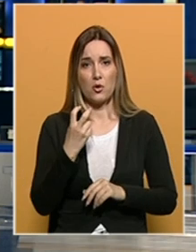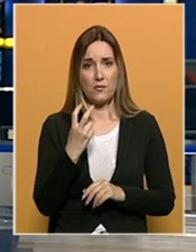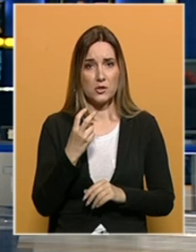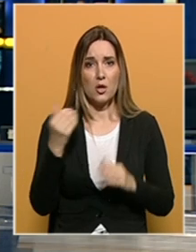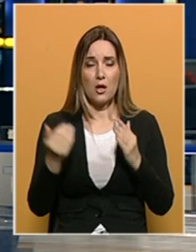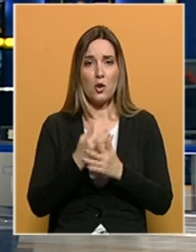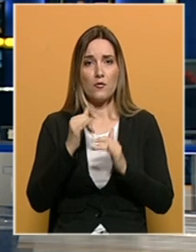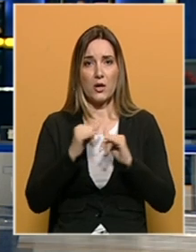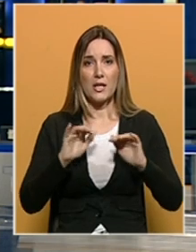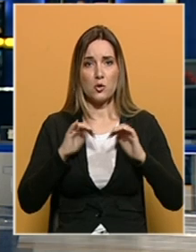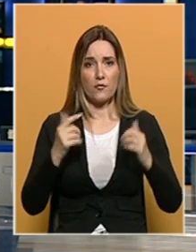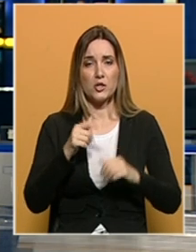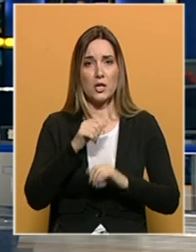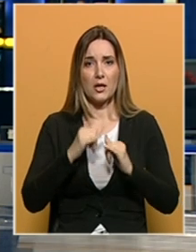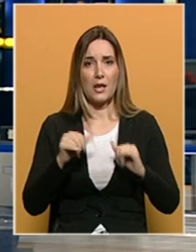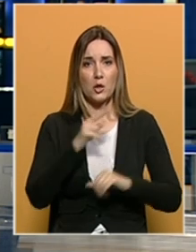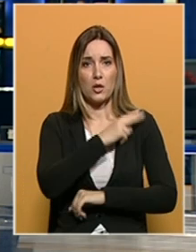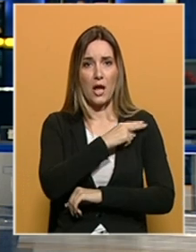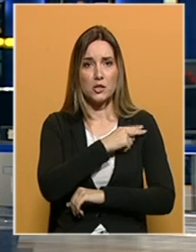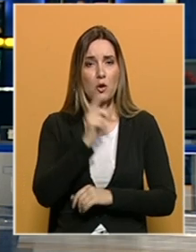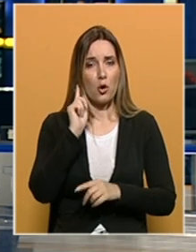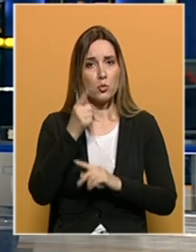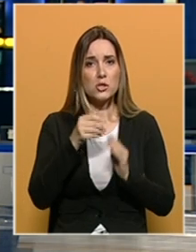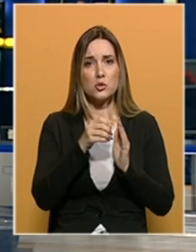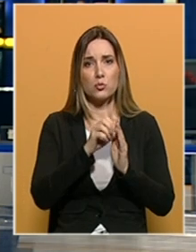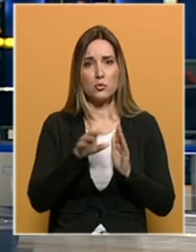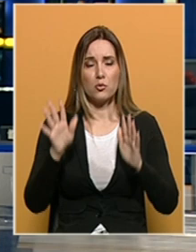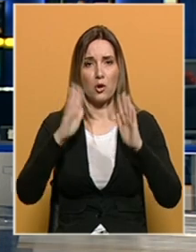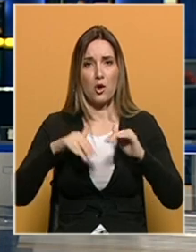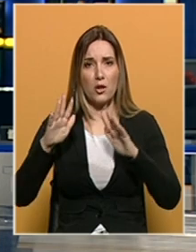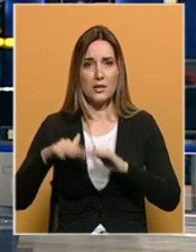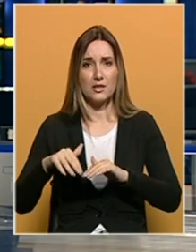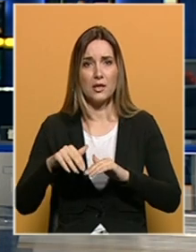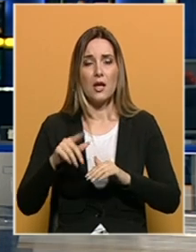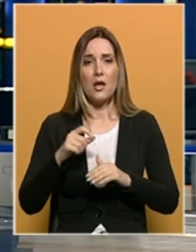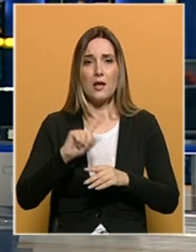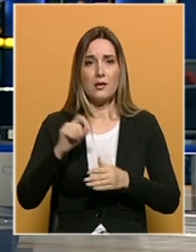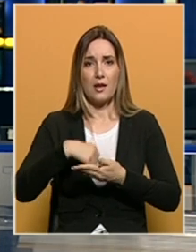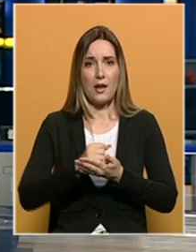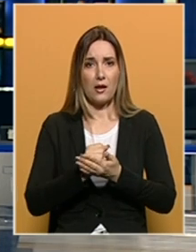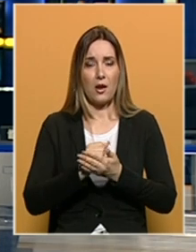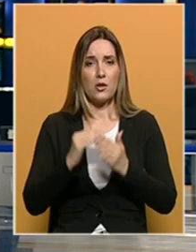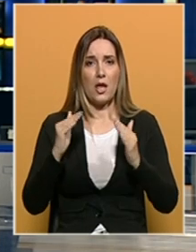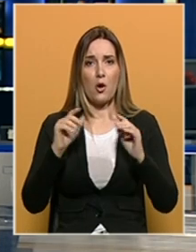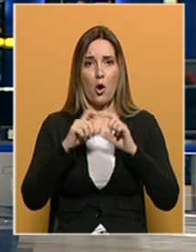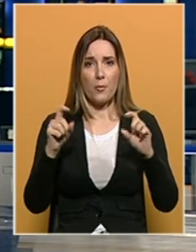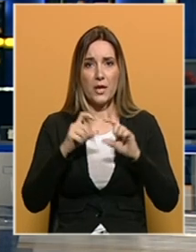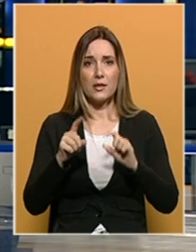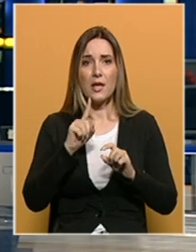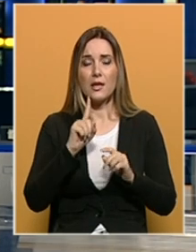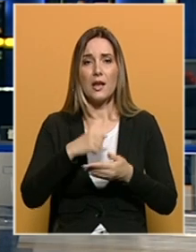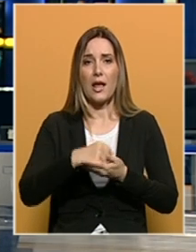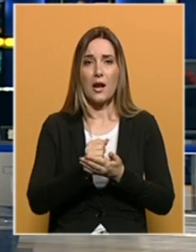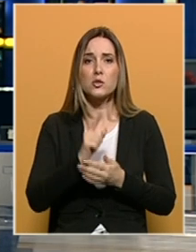Novogradsko vijeće i gradonačelnik odlučili su ukloniti preostale ilegalne objekte i legalizovati one koje je moguće.